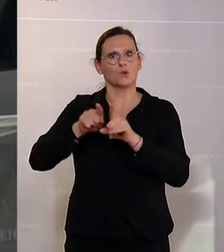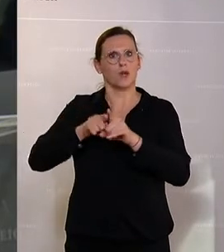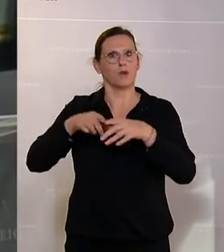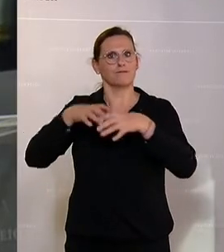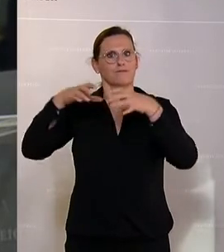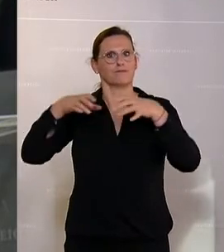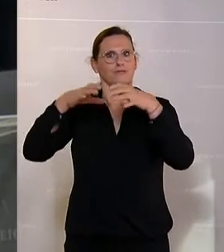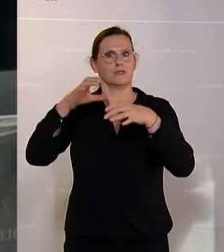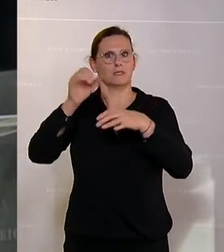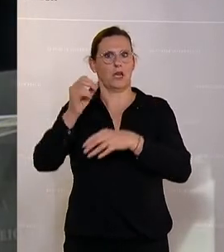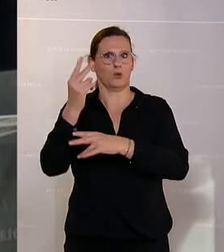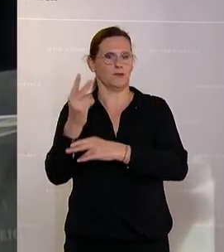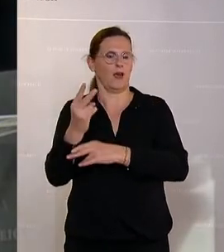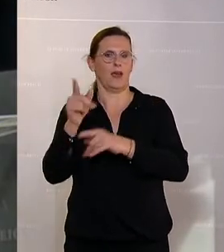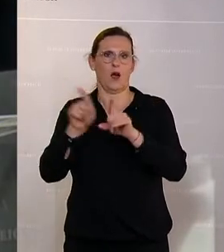massiv.